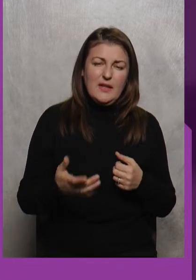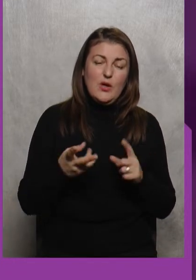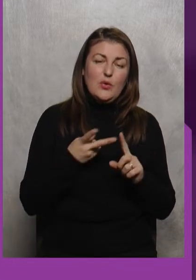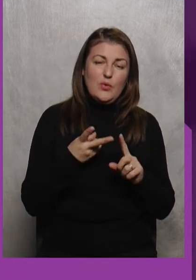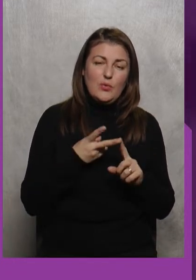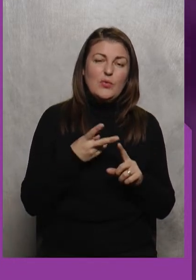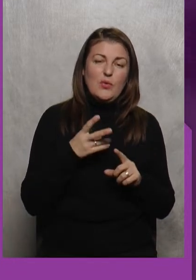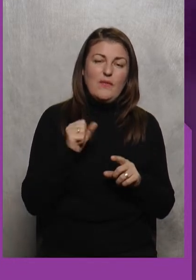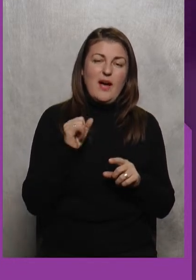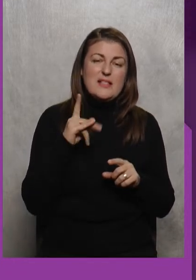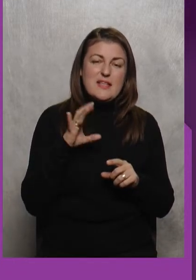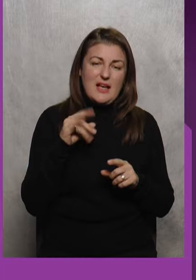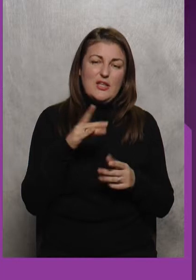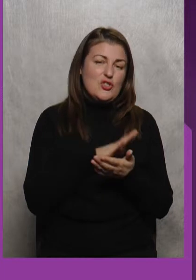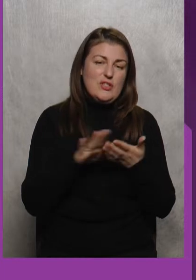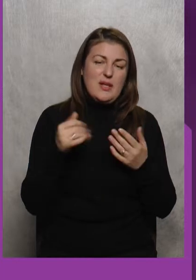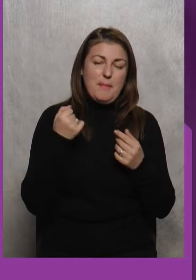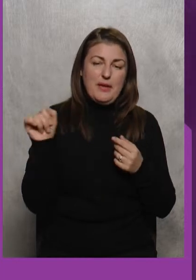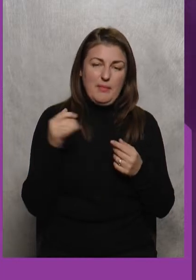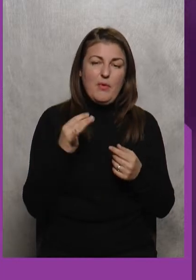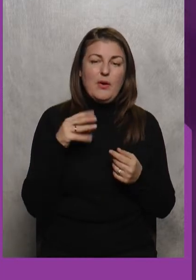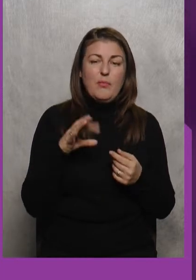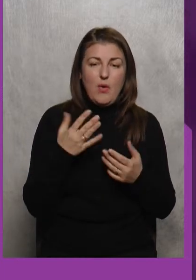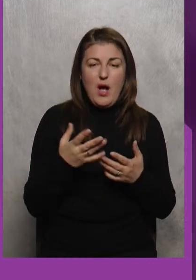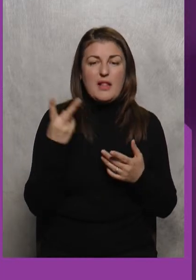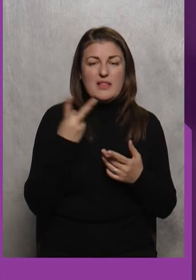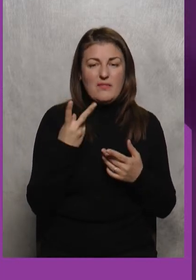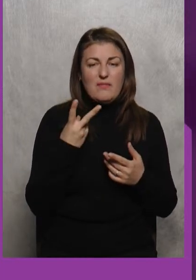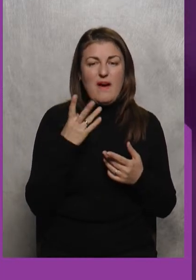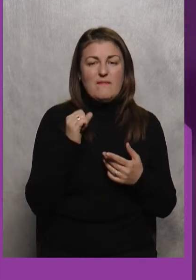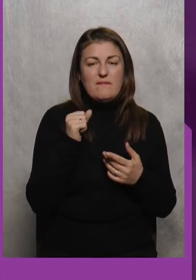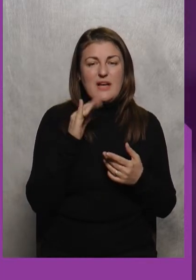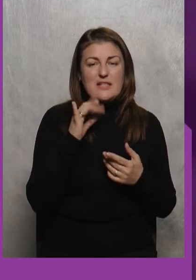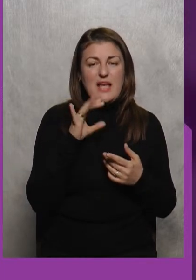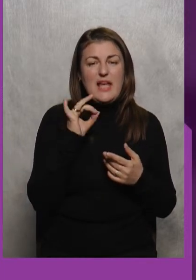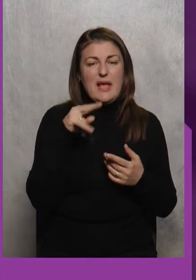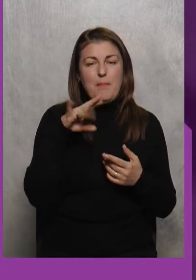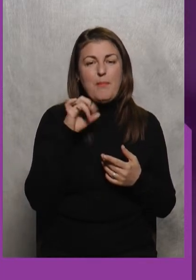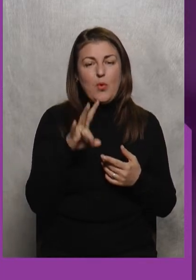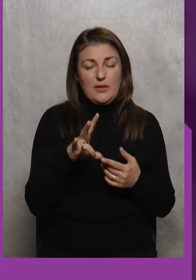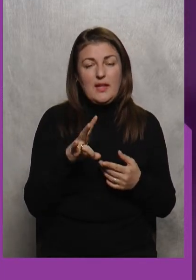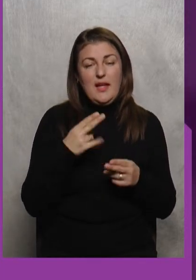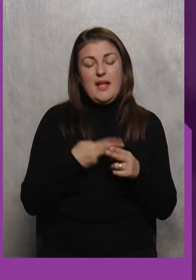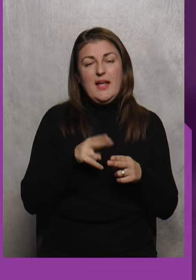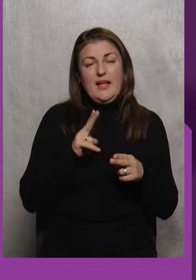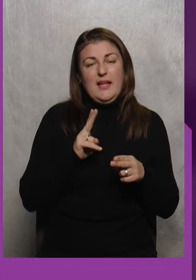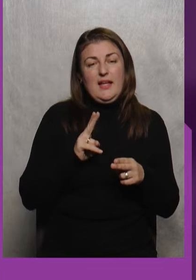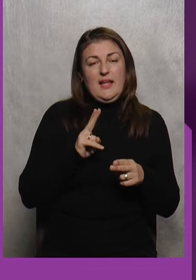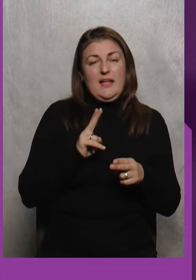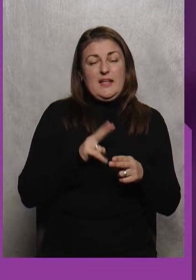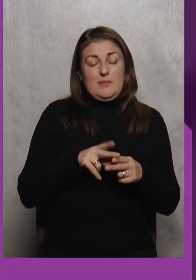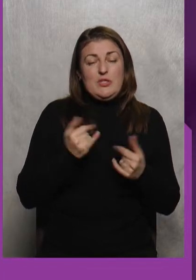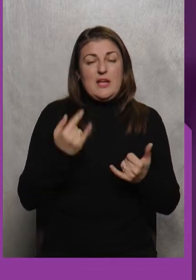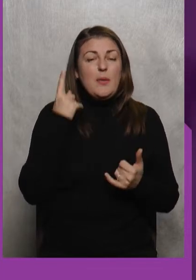оцінка Азарі І чисто перемога Іпон Два Азарі Це Іпон Це Іпон Тому Зараз